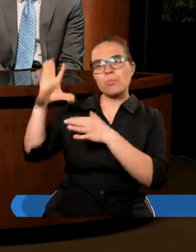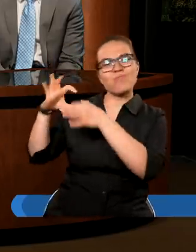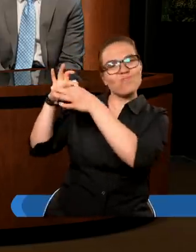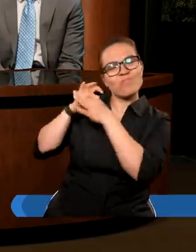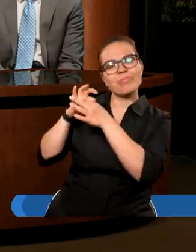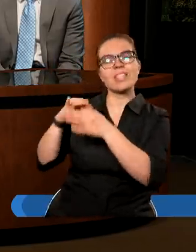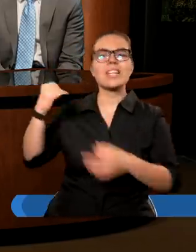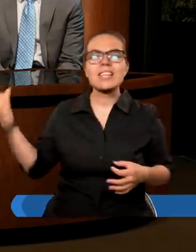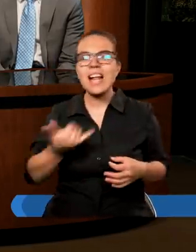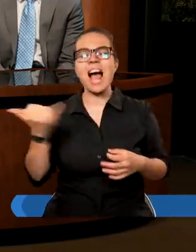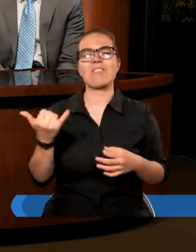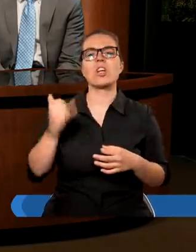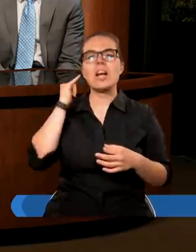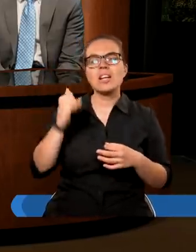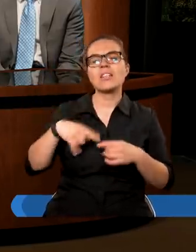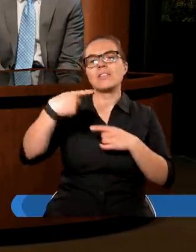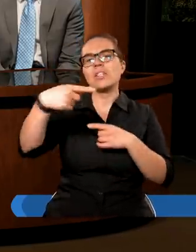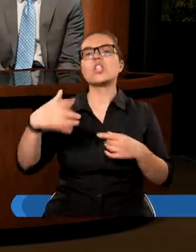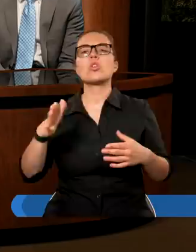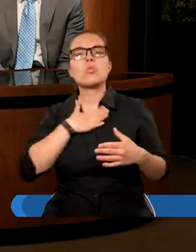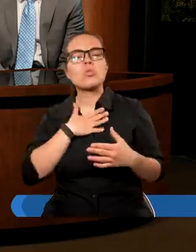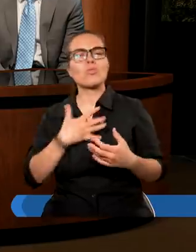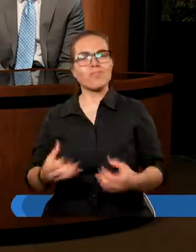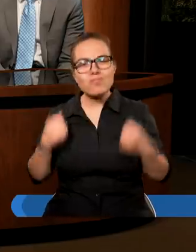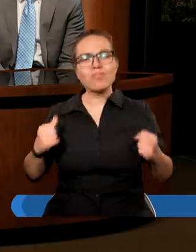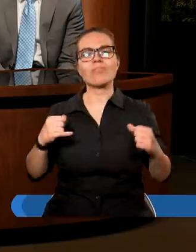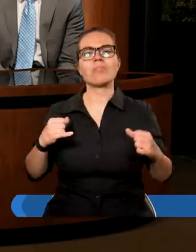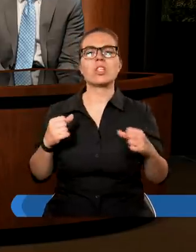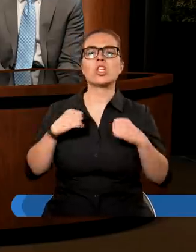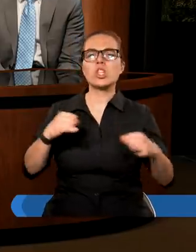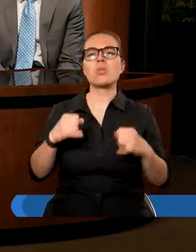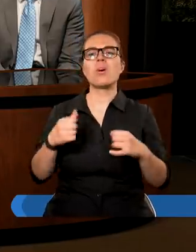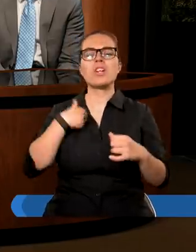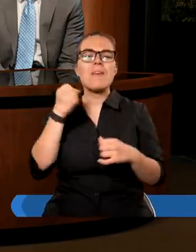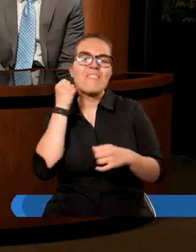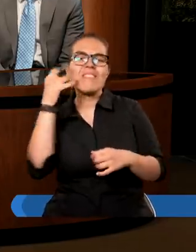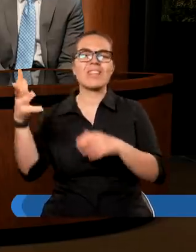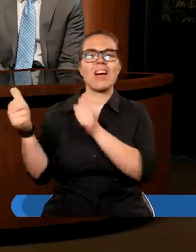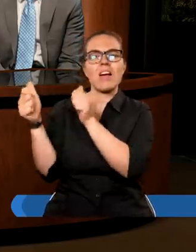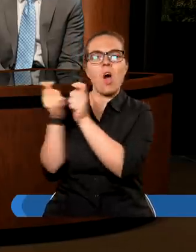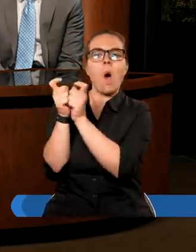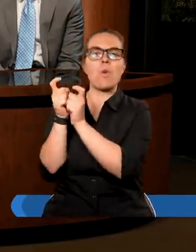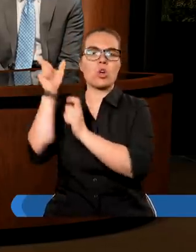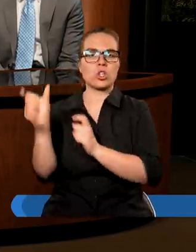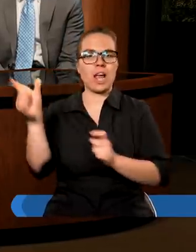nami do końca i daj nam taką szczególną siłę, byśmy mogli wytrwać u Twojego boku.